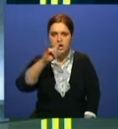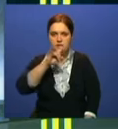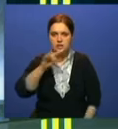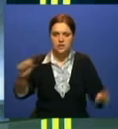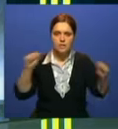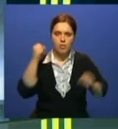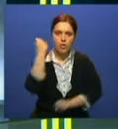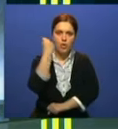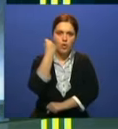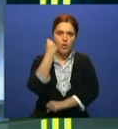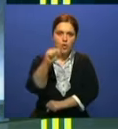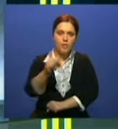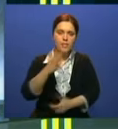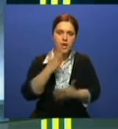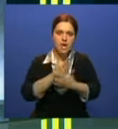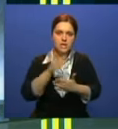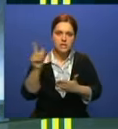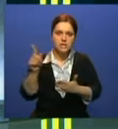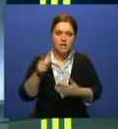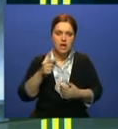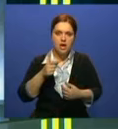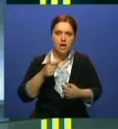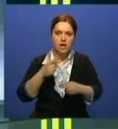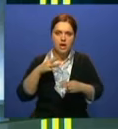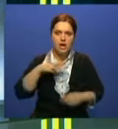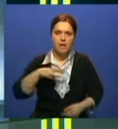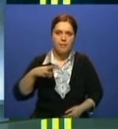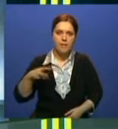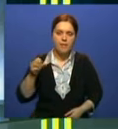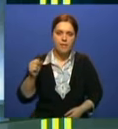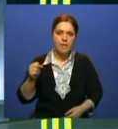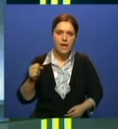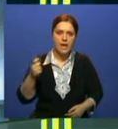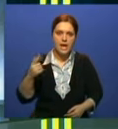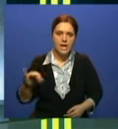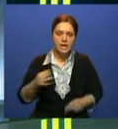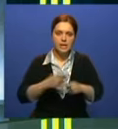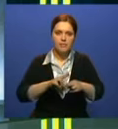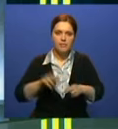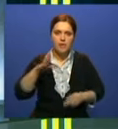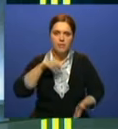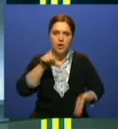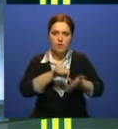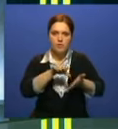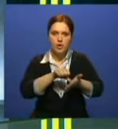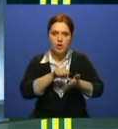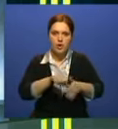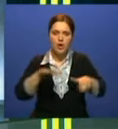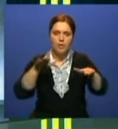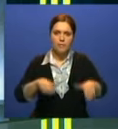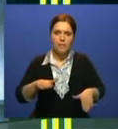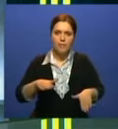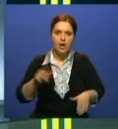победу в четырех из пяти боев в чемпионате страны по ММА. Результативными были и выступления наших профессионалов в битве